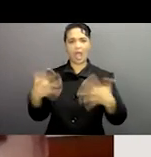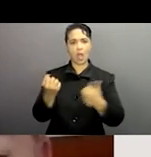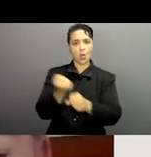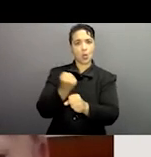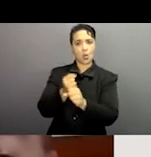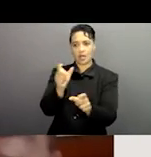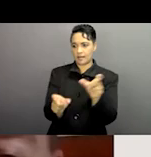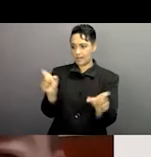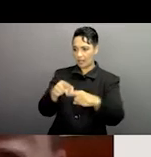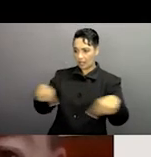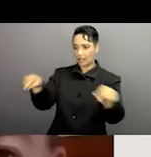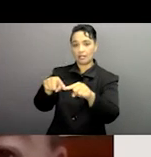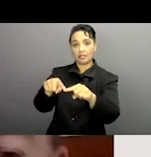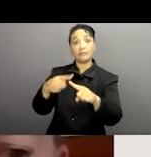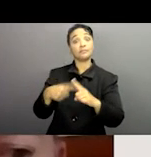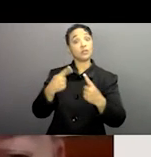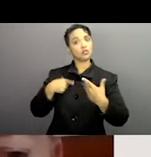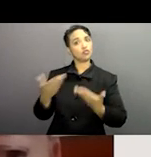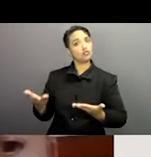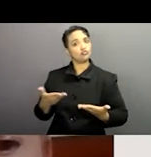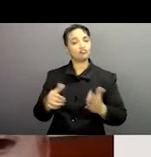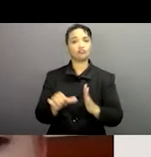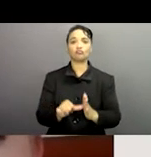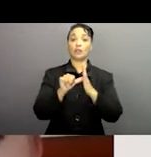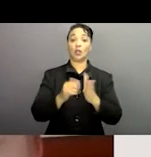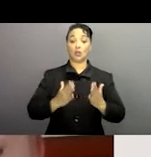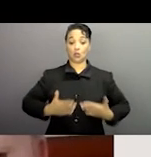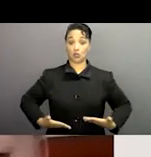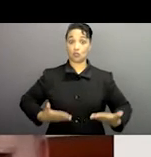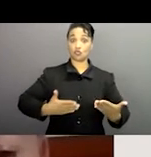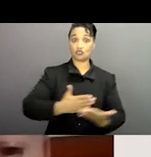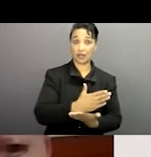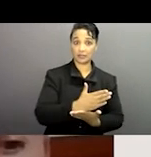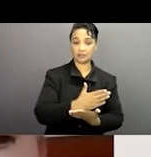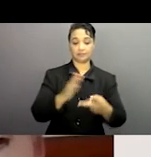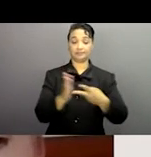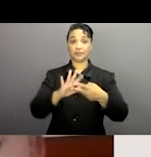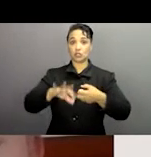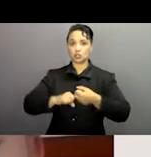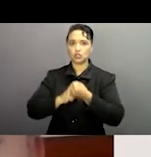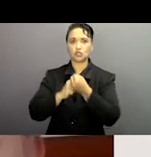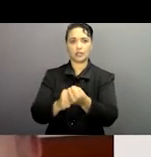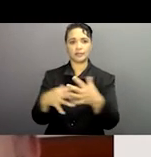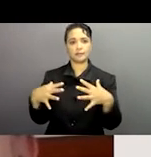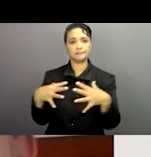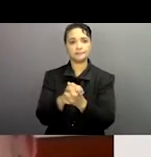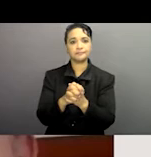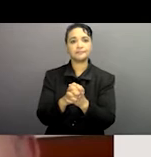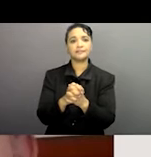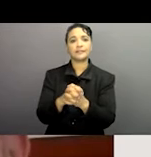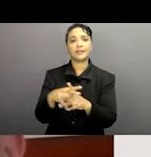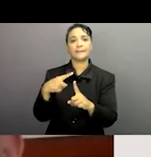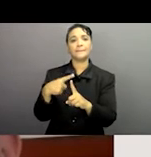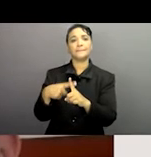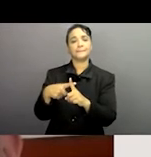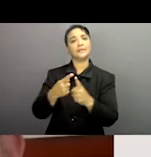travailleurs, sur les victimes. Et on voudrait aussi, on est très satisfaits de la solidarité, aussi bien que